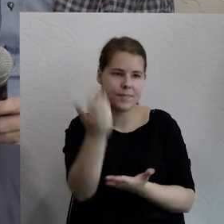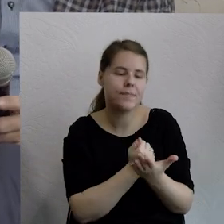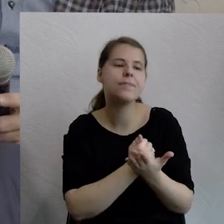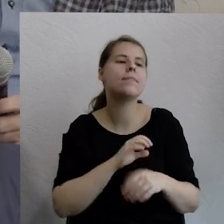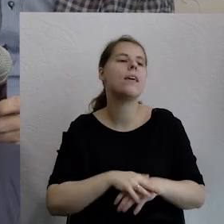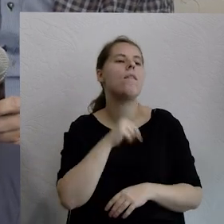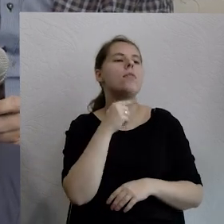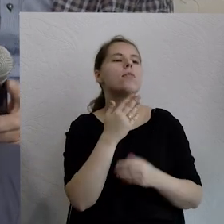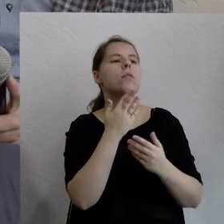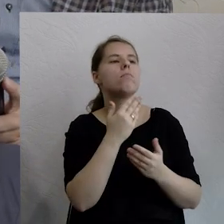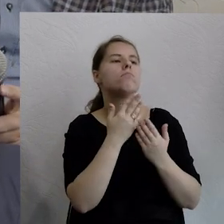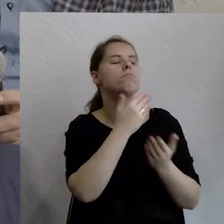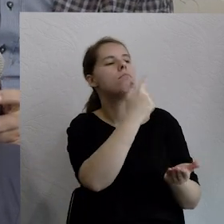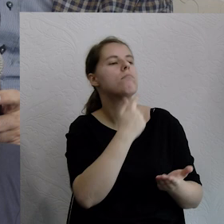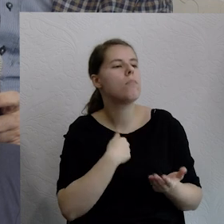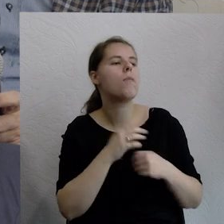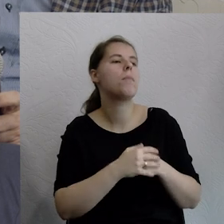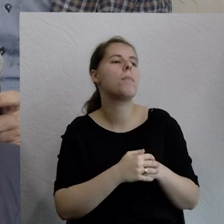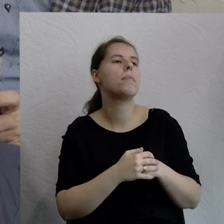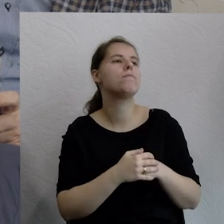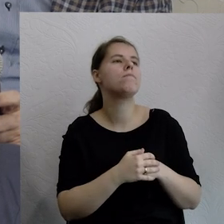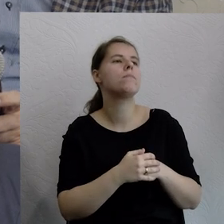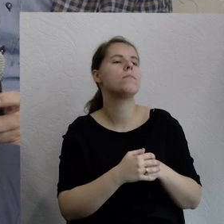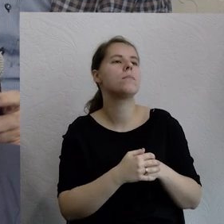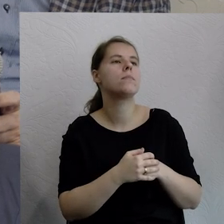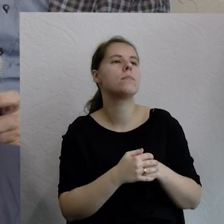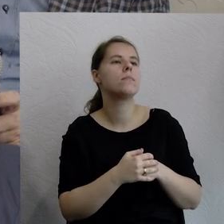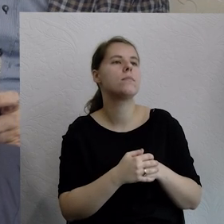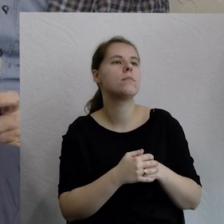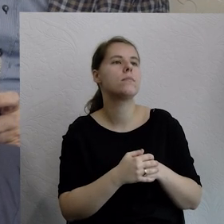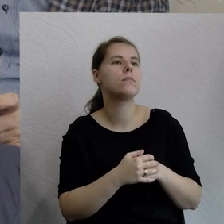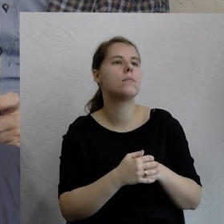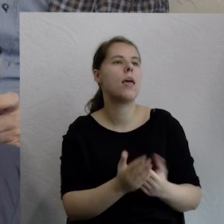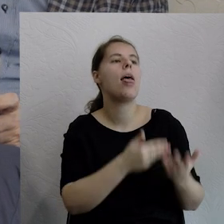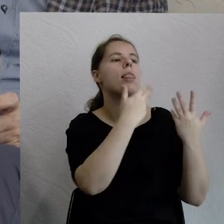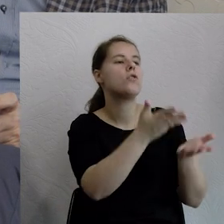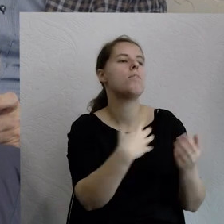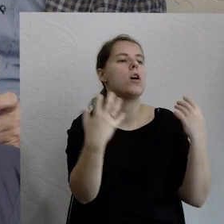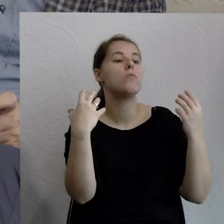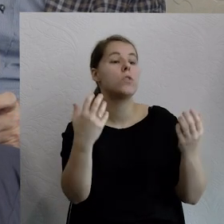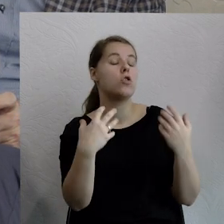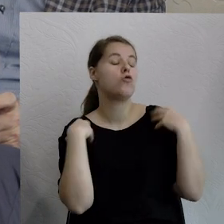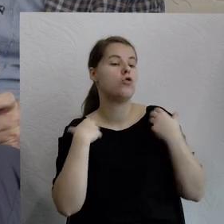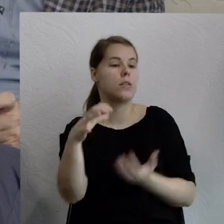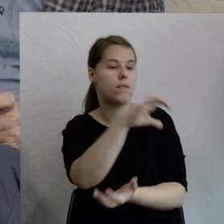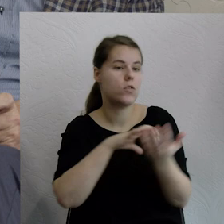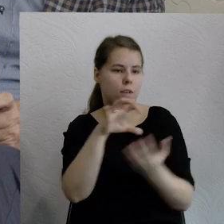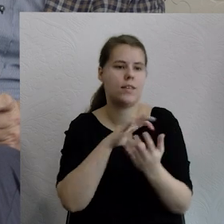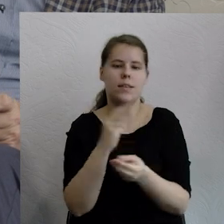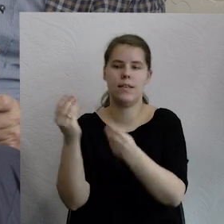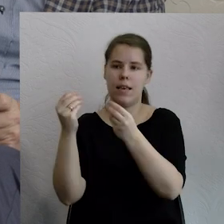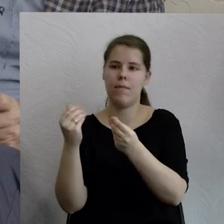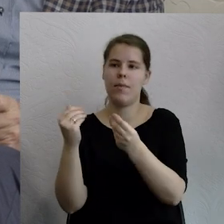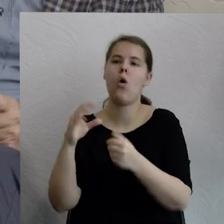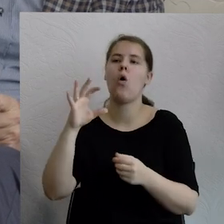co dla Ciebie oznacza życie w rzeczywistości, gdzie ekonomiści heterodoksyjni przejęli mainstream i